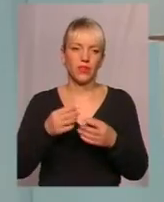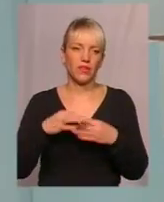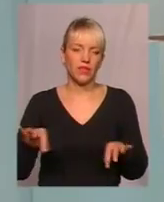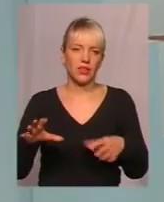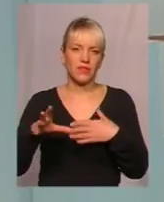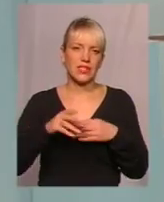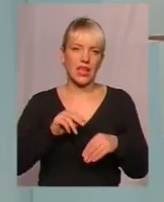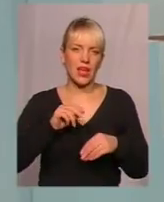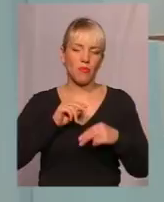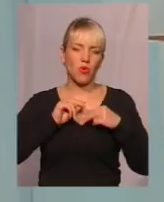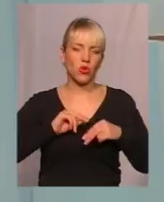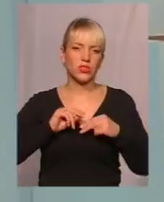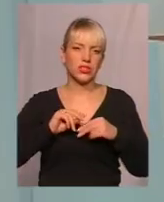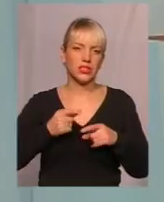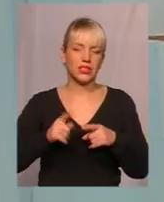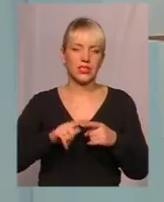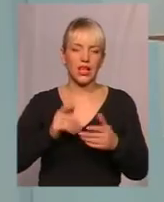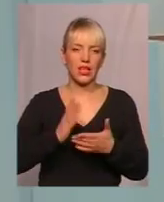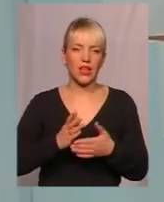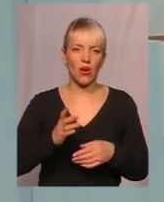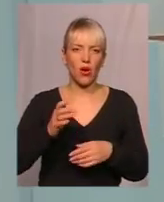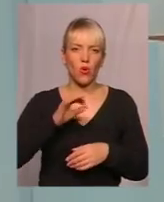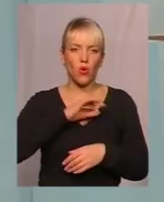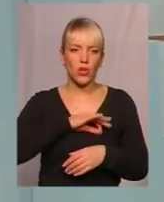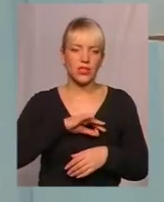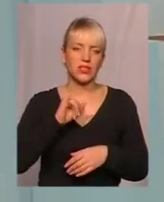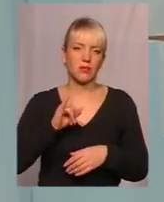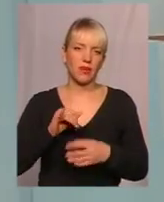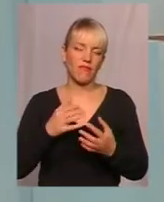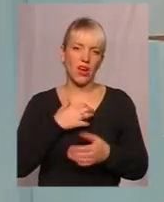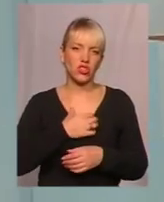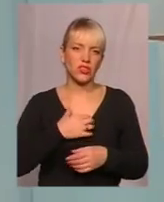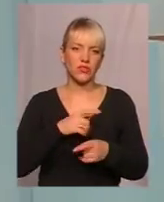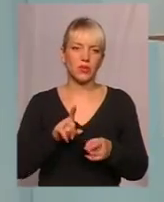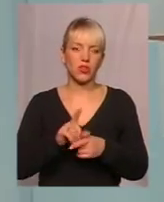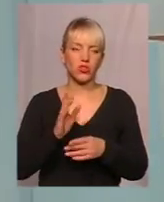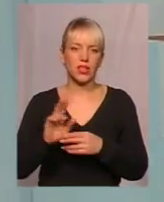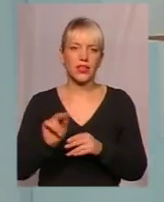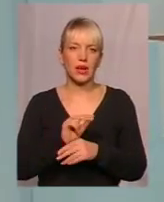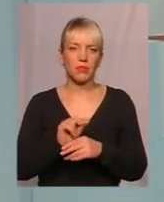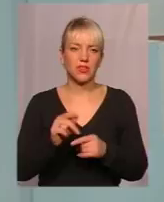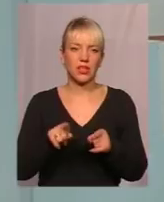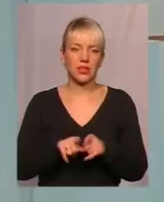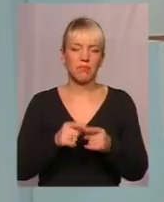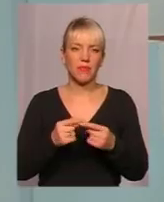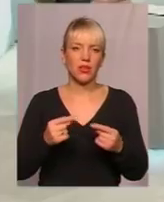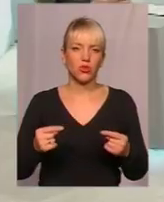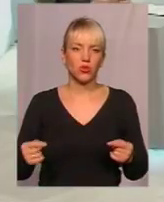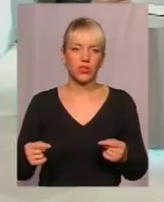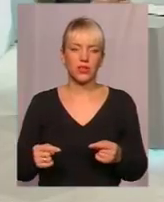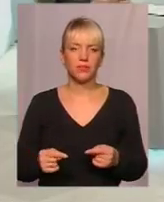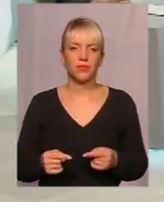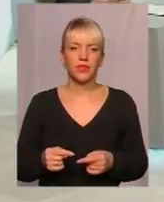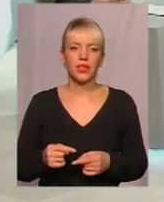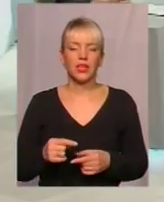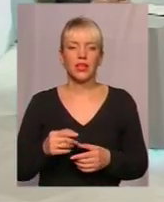взаємодії. Це також є дуже корисно, дуже важливо. І є також терапевтичні такі методи, не тільки сендплейтерапія,